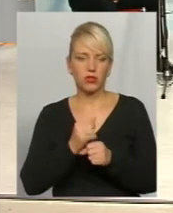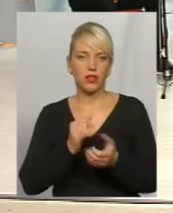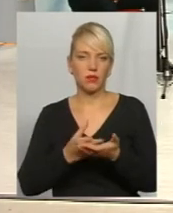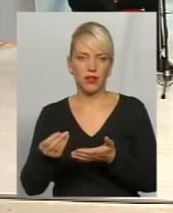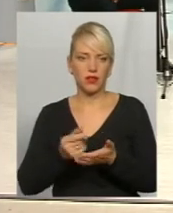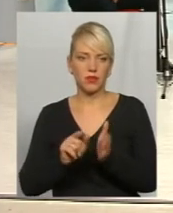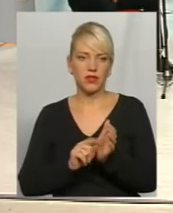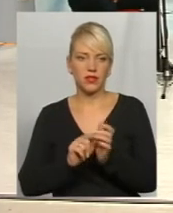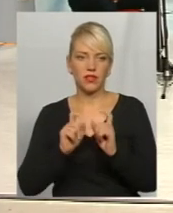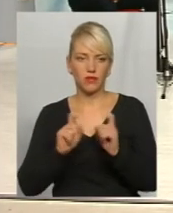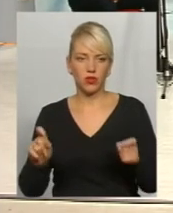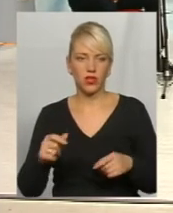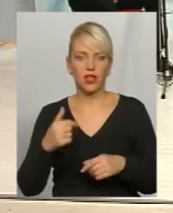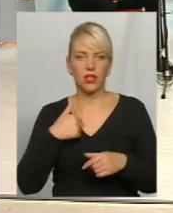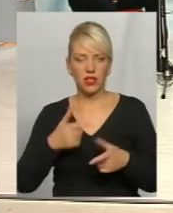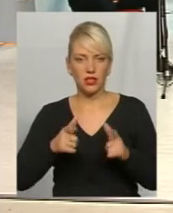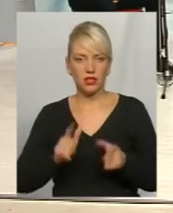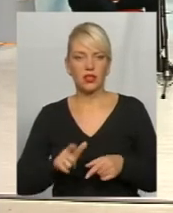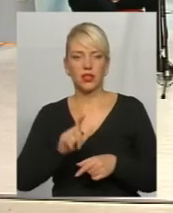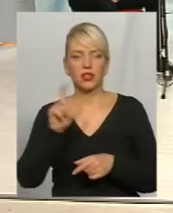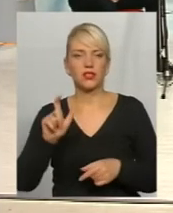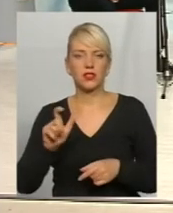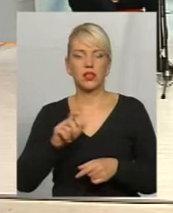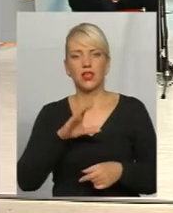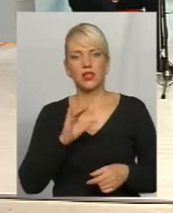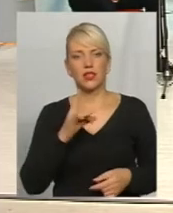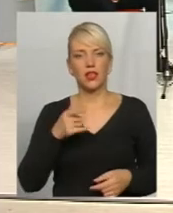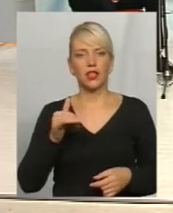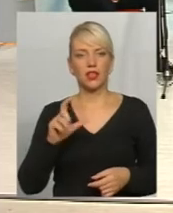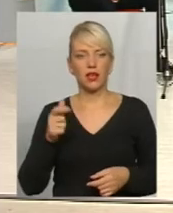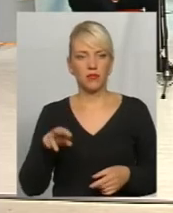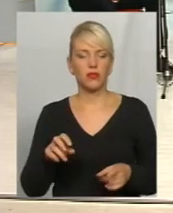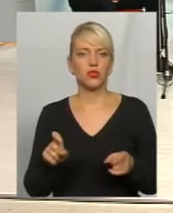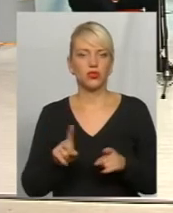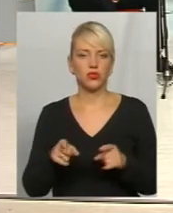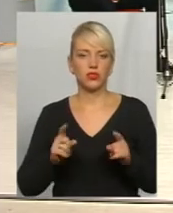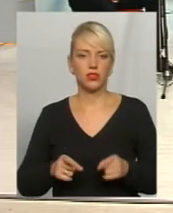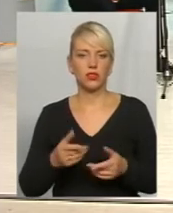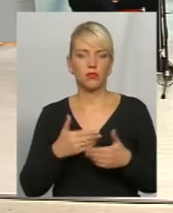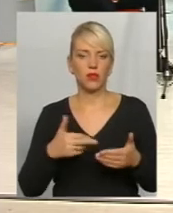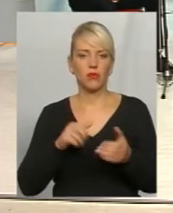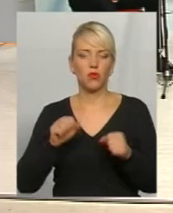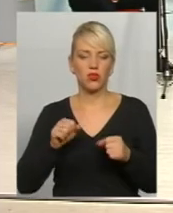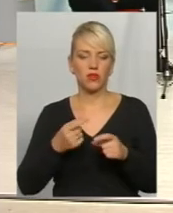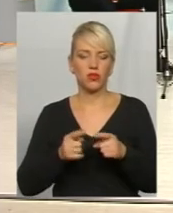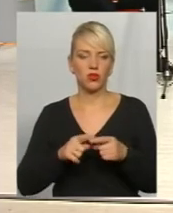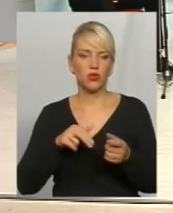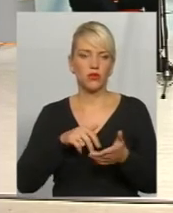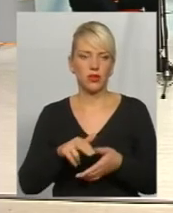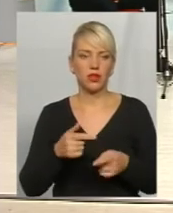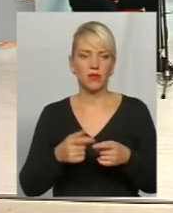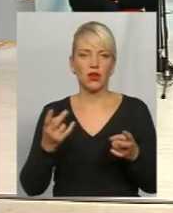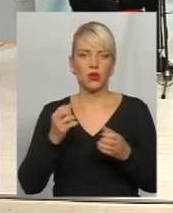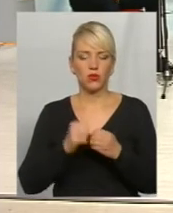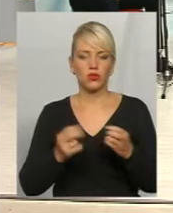думка? Ну, я згідна з паном Сергієм, що дійсно, можливо, до цього ми і прийдемо. Кажен повинен думати